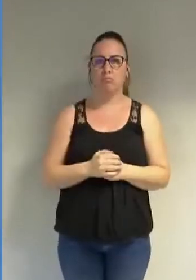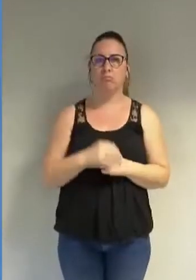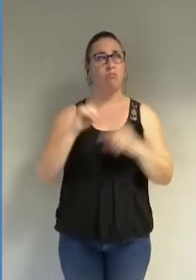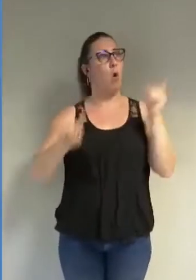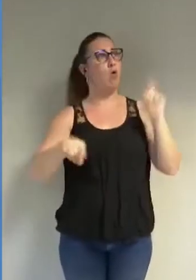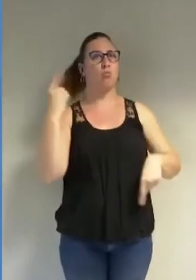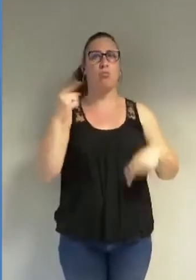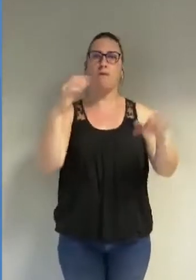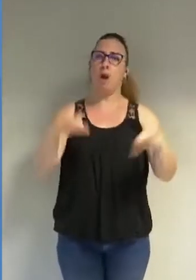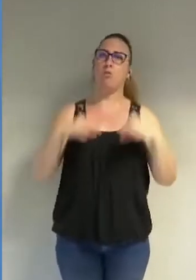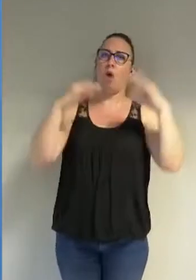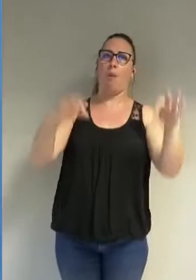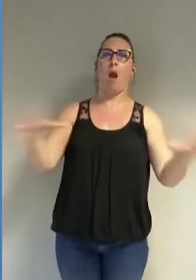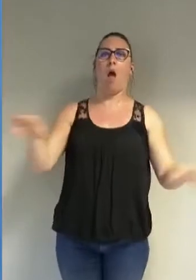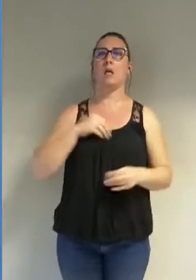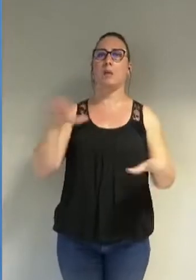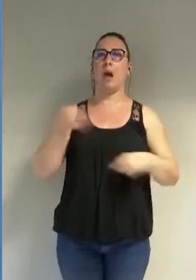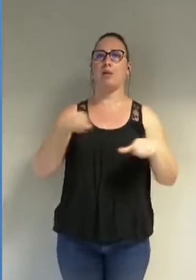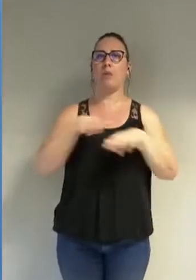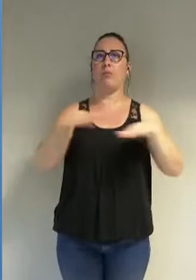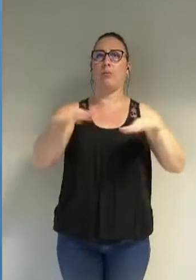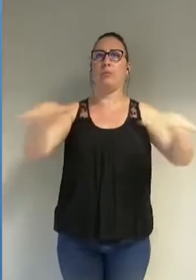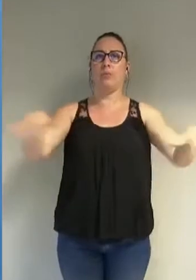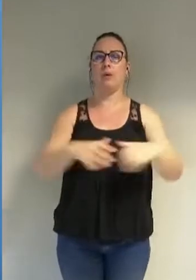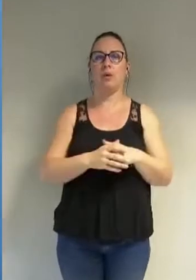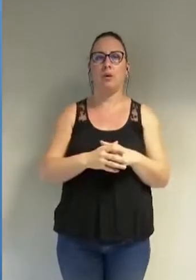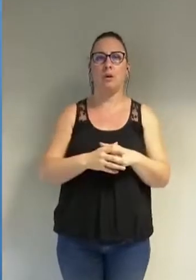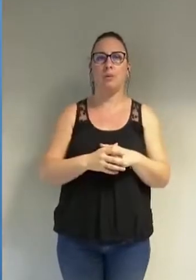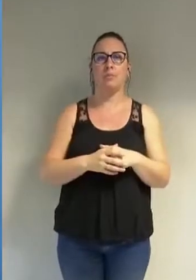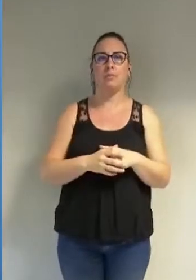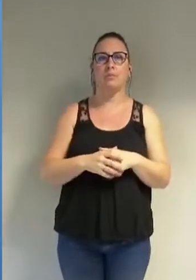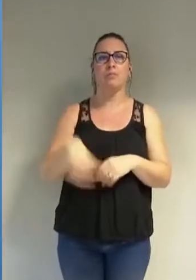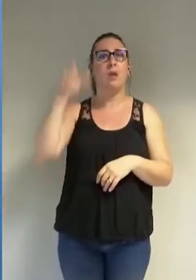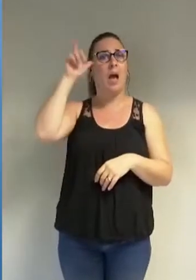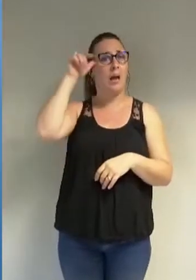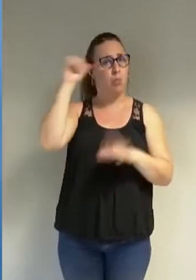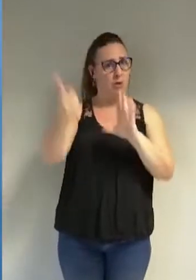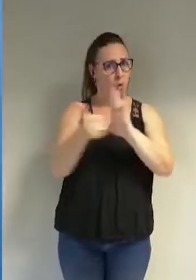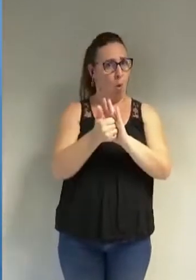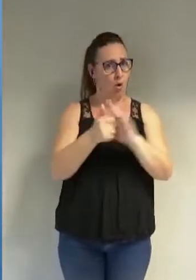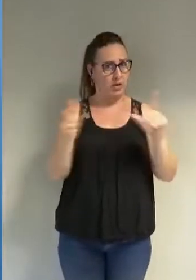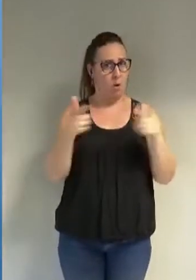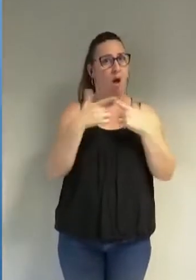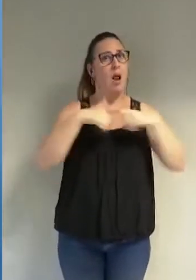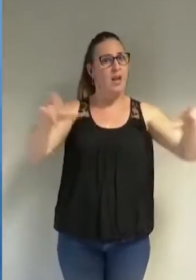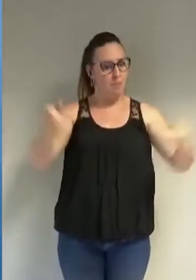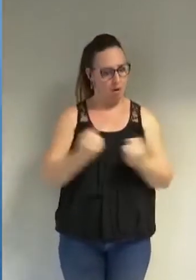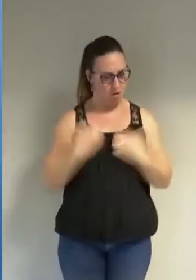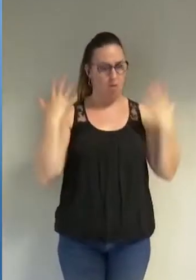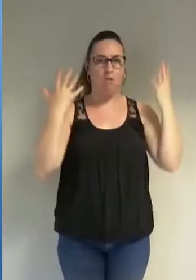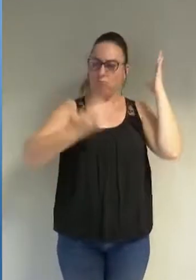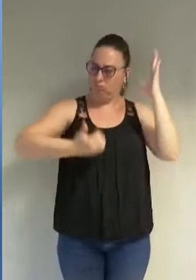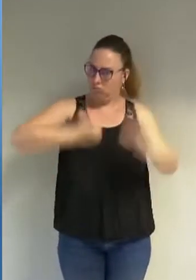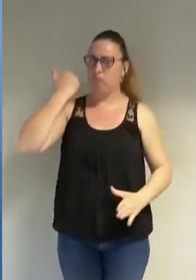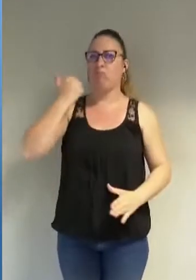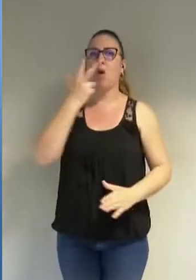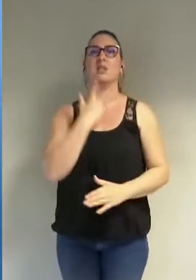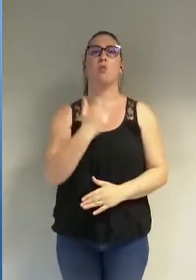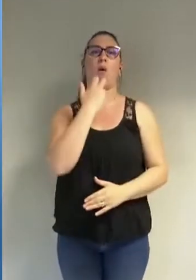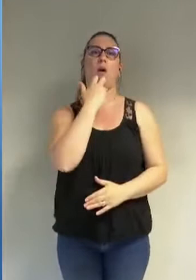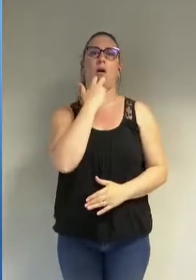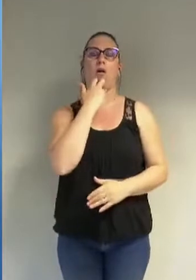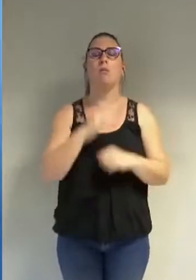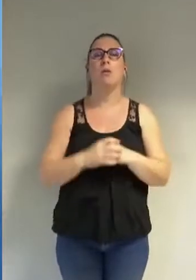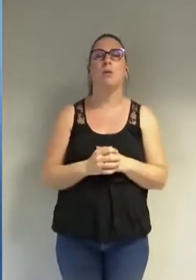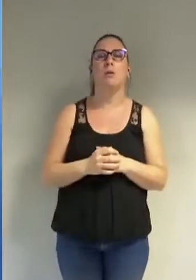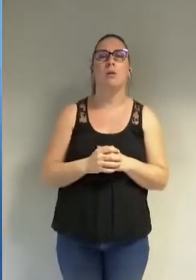on l'accepterait le rôle de la république est de garantir l'émancipation de ses citoyens elle est toujours garantie